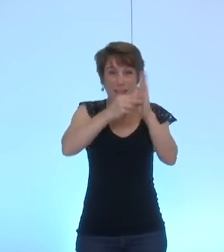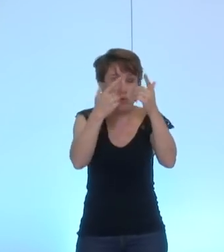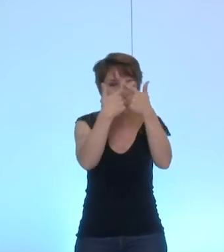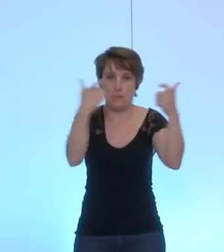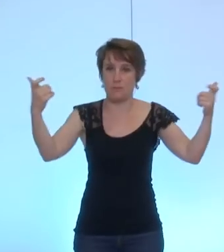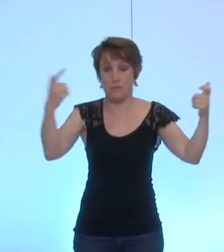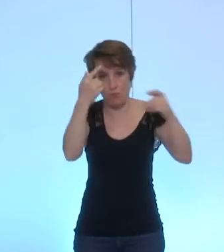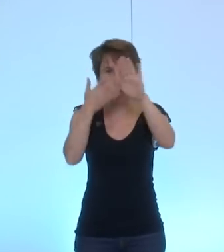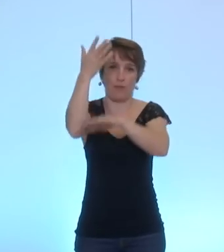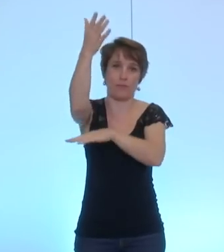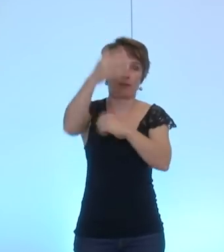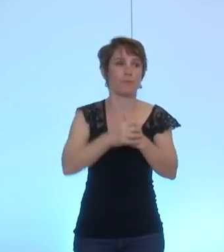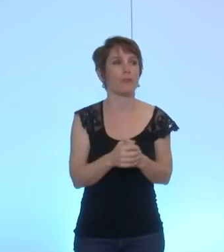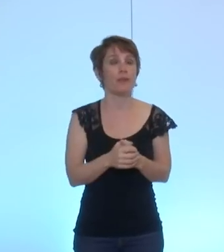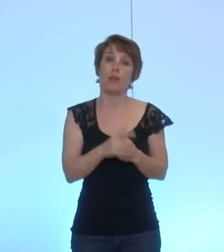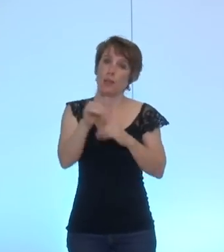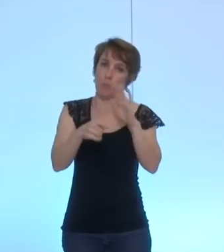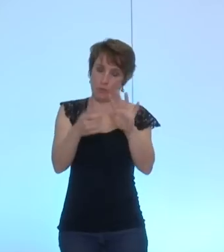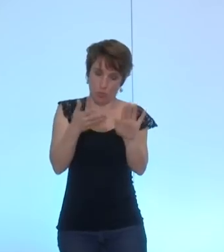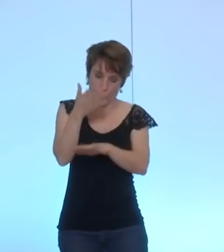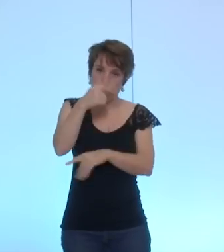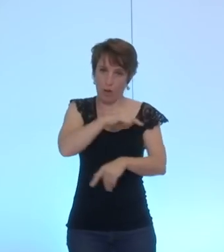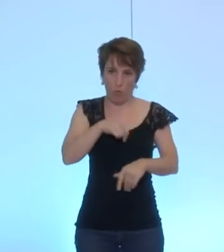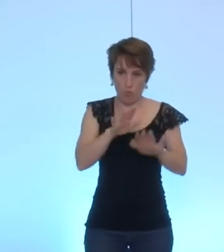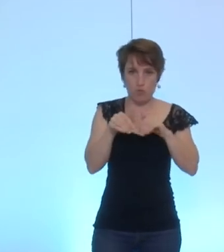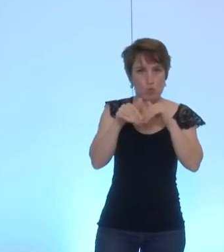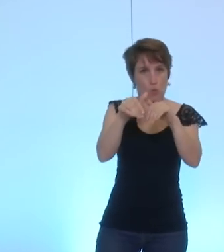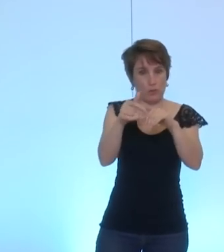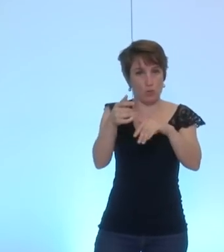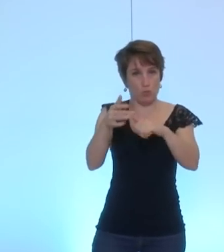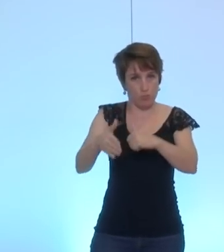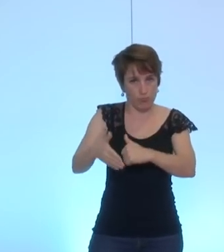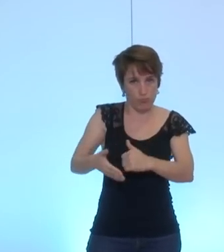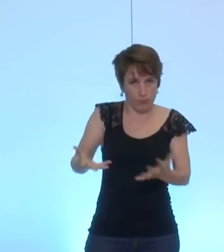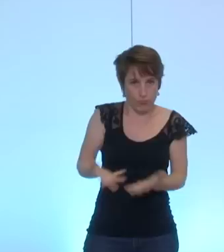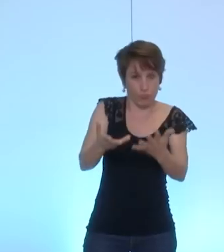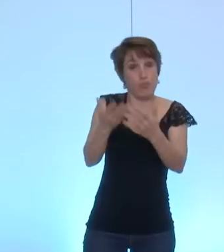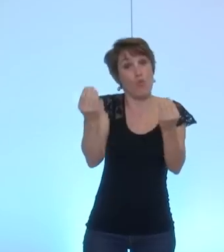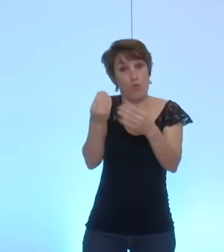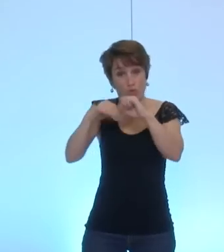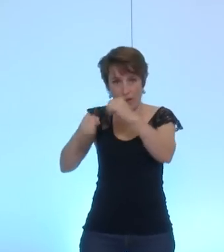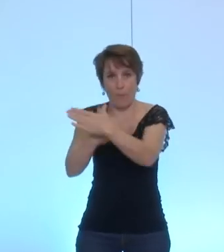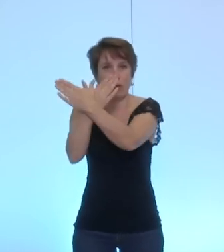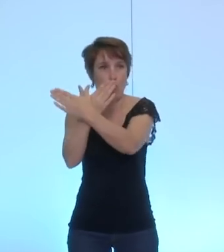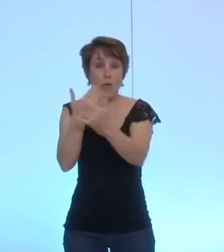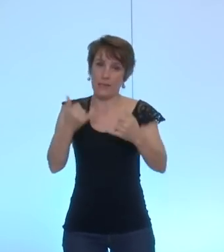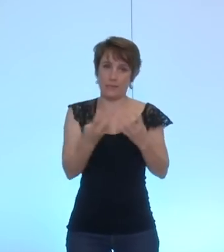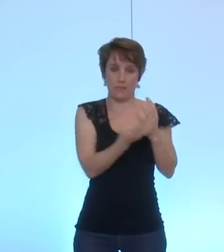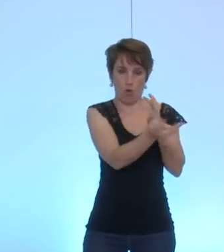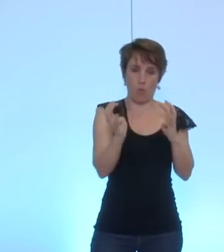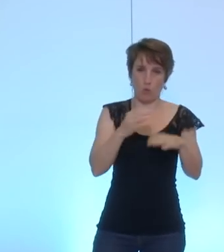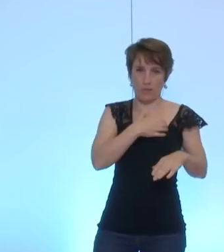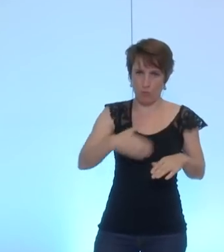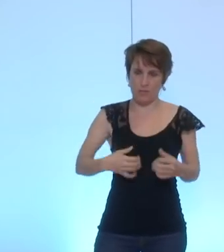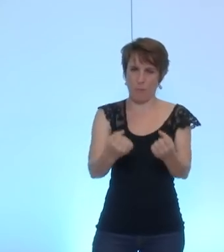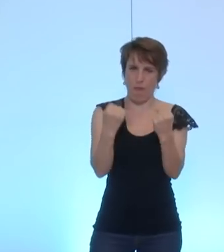Notre intervention se fera à l'avenir où nous l'avons trop. Nous, c'est un conseil municipal fort, une majorité forte